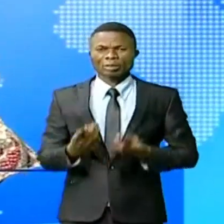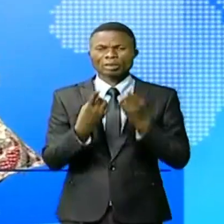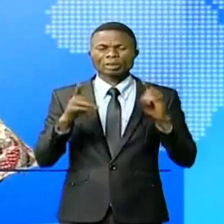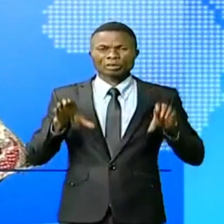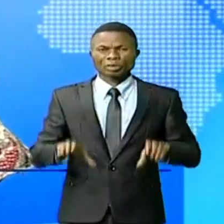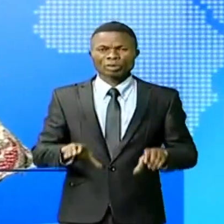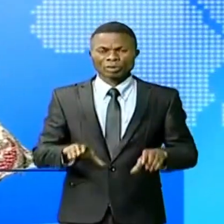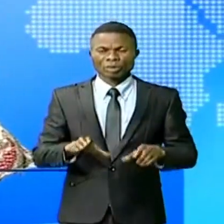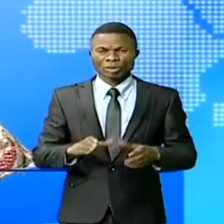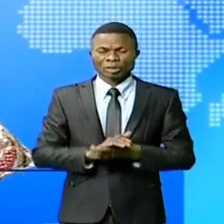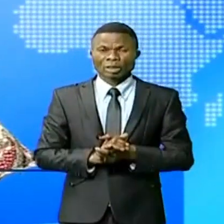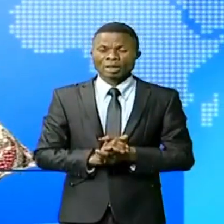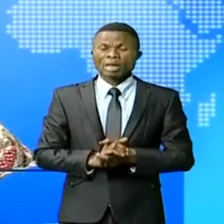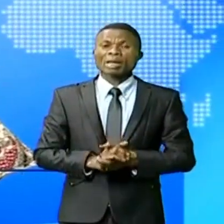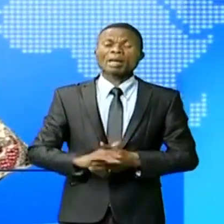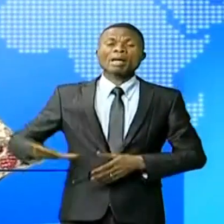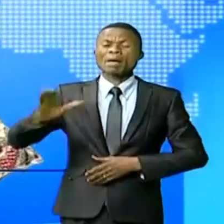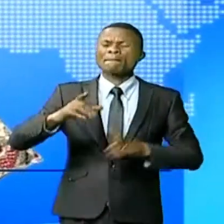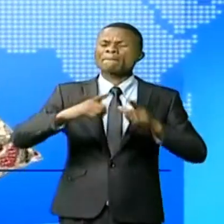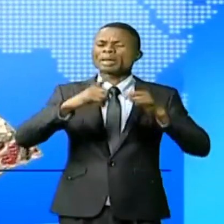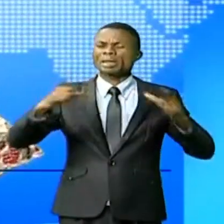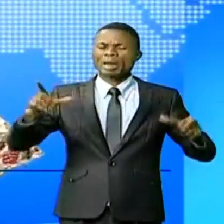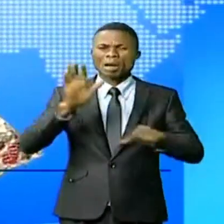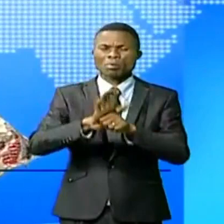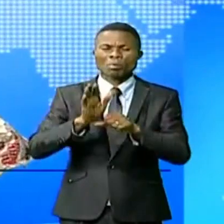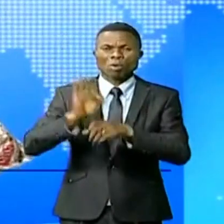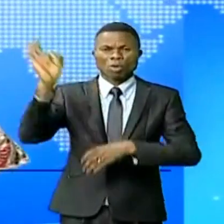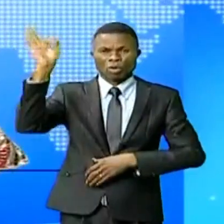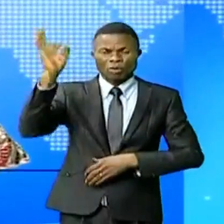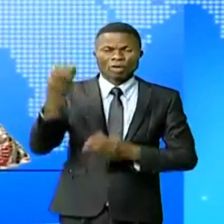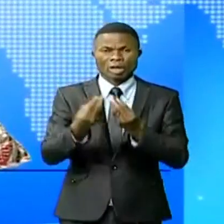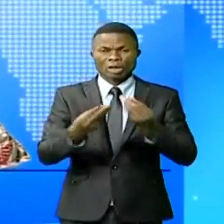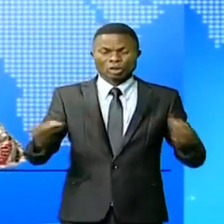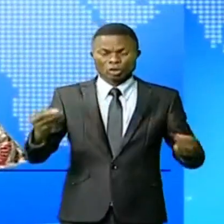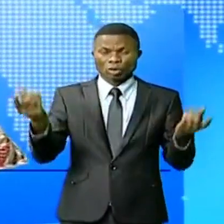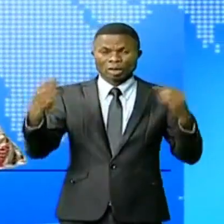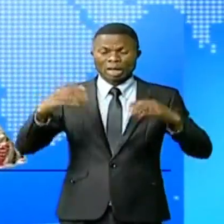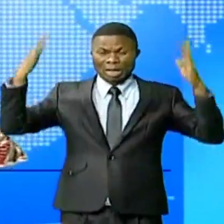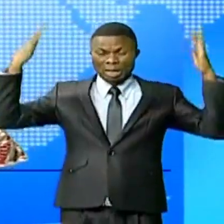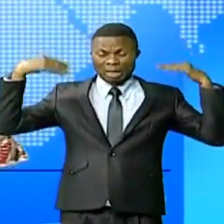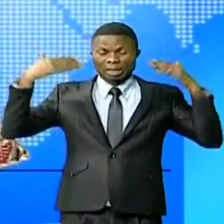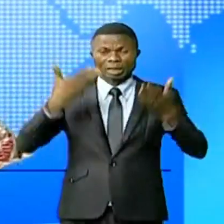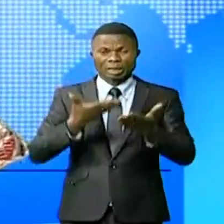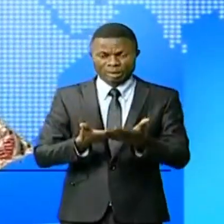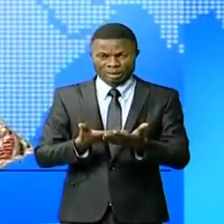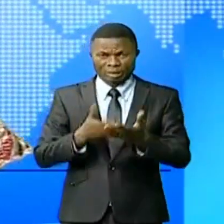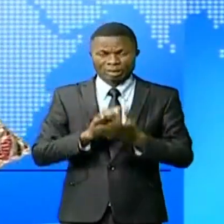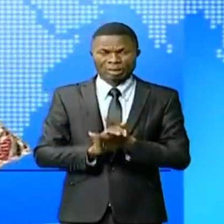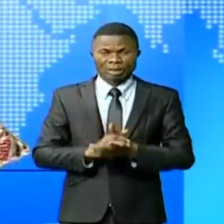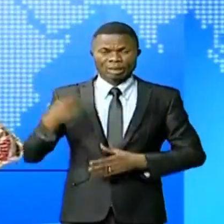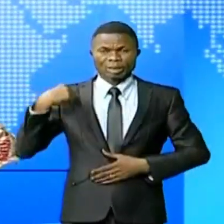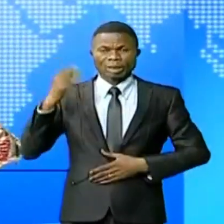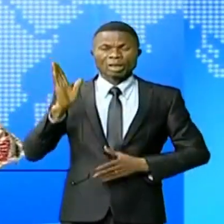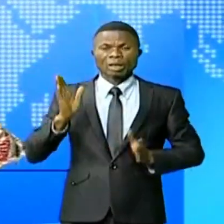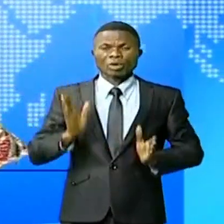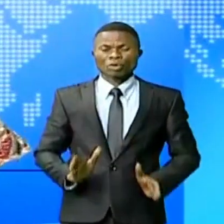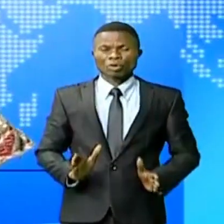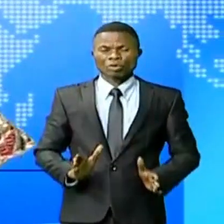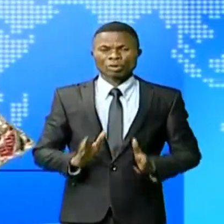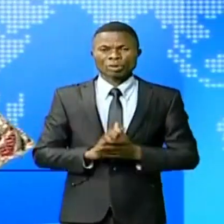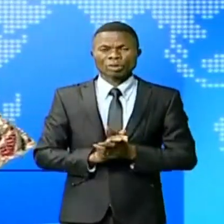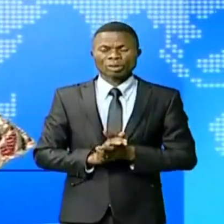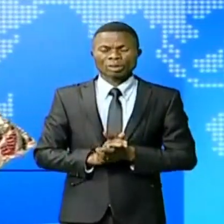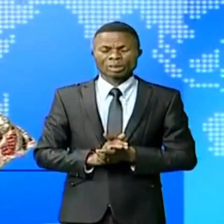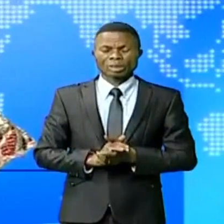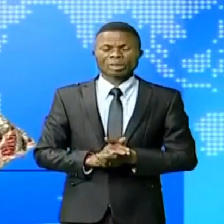Congo, poumon vert de la planète, solution dans le réchauffement climatique. Je vous le disais tout à l'heure, le gouvernement de la